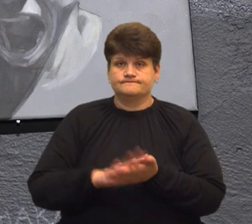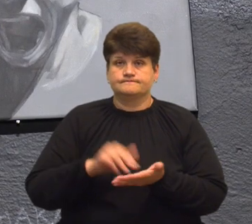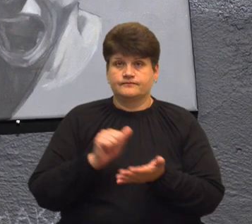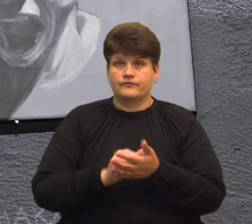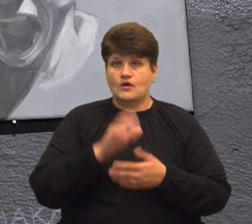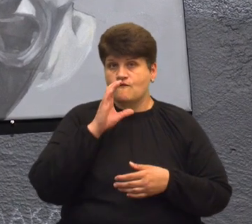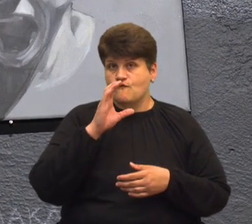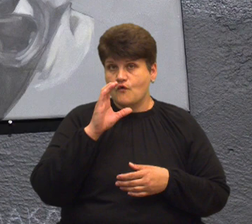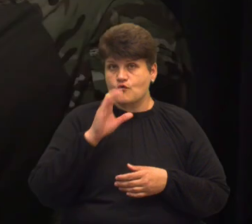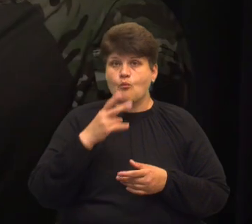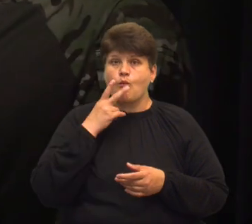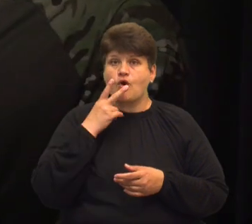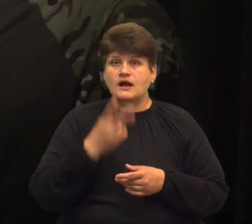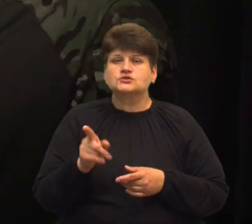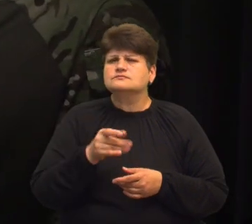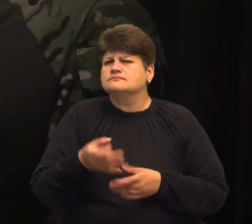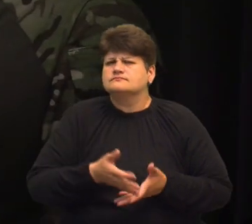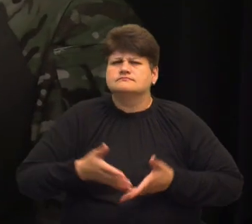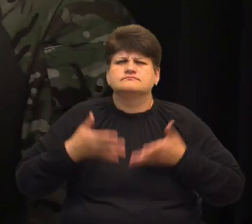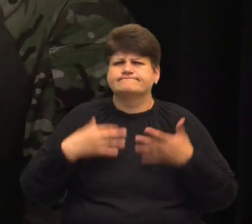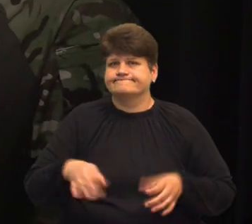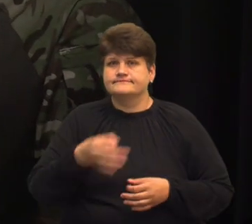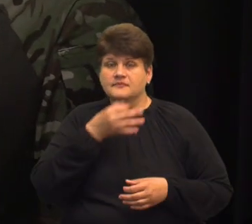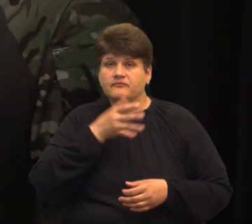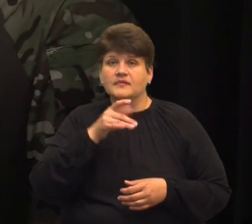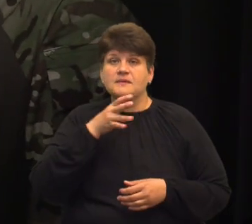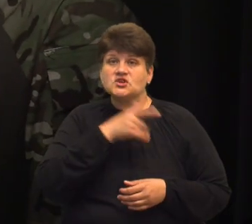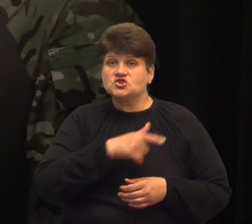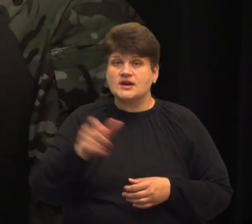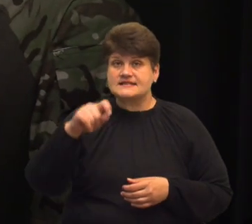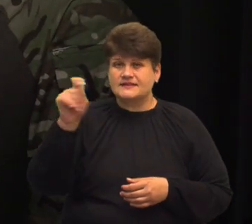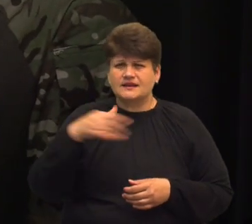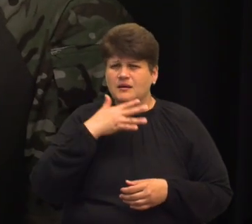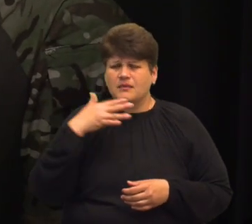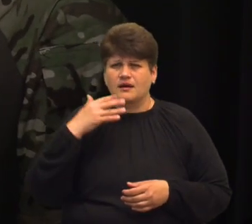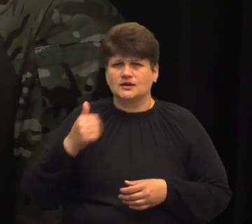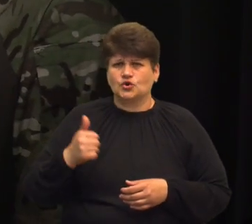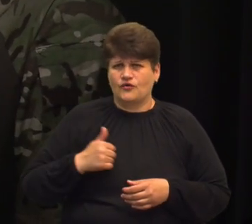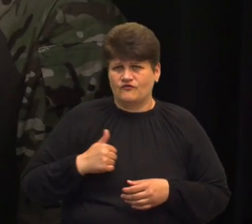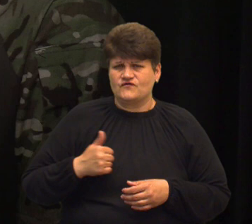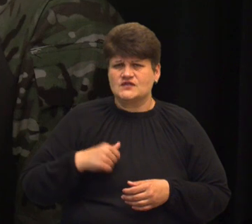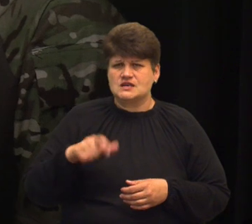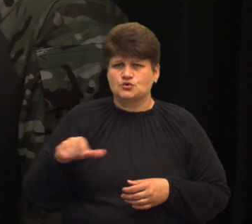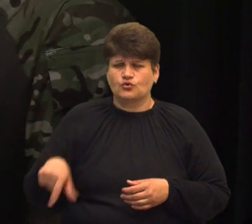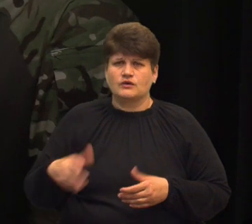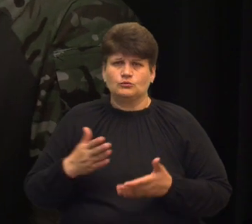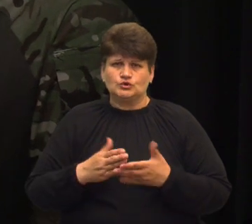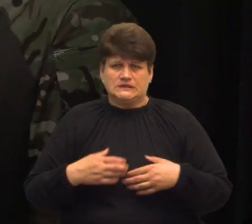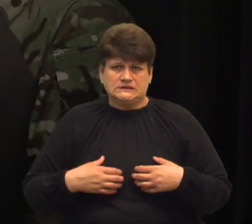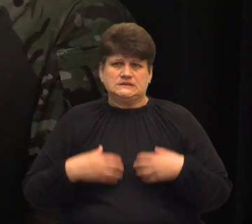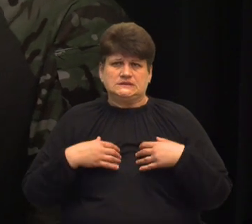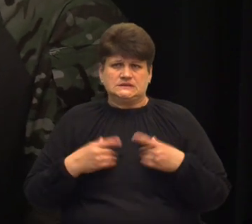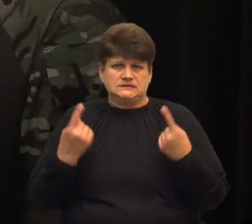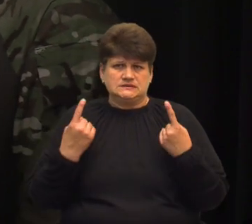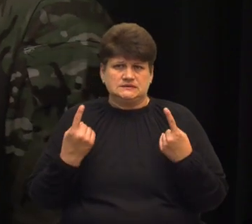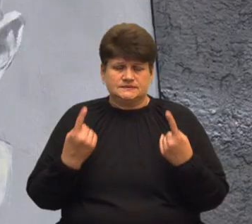йому сподобалась найбільше. Після війни і під час війни багато військових, які пережили великі стреси, і